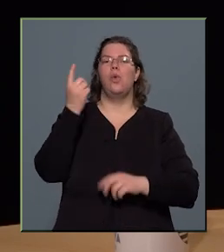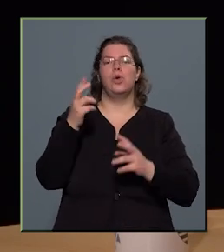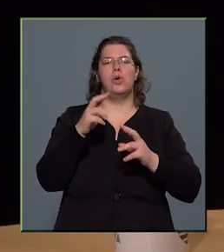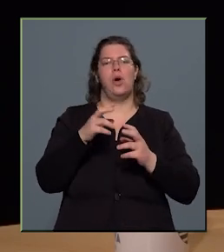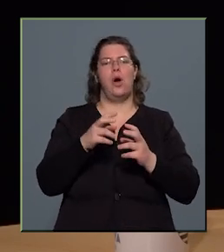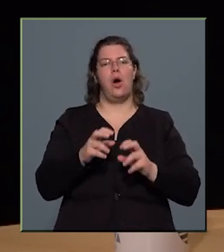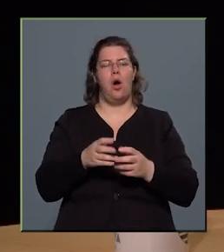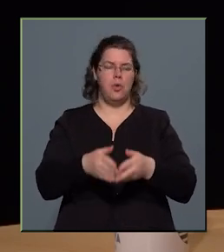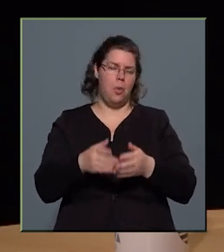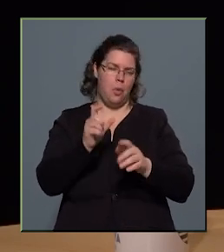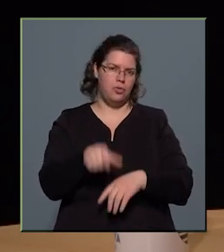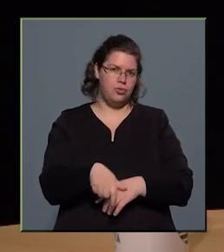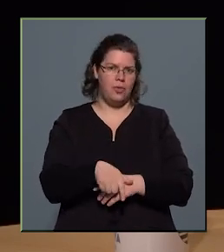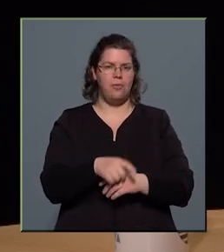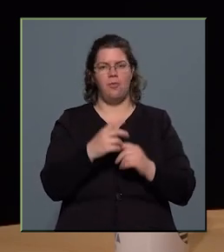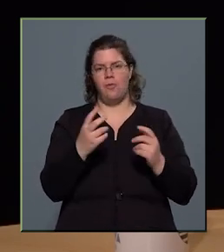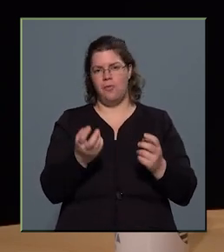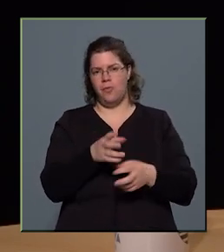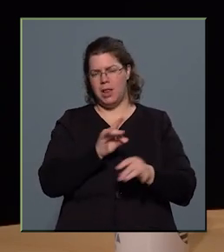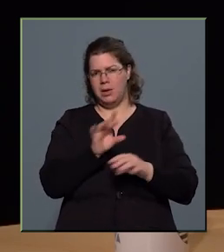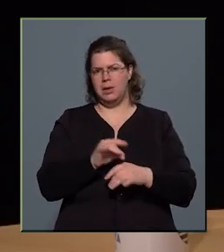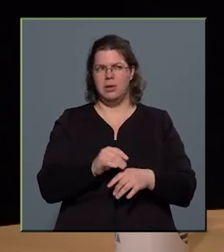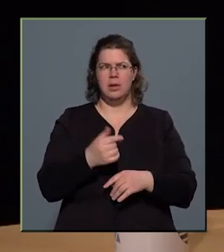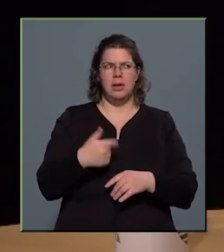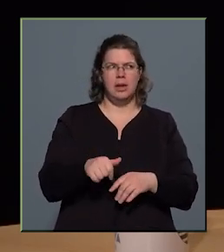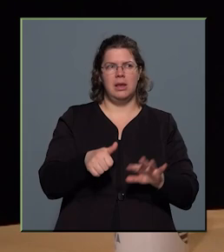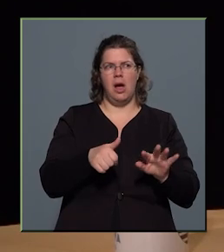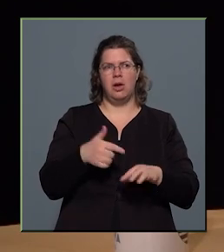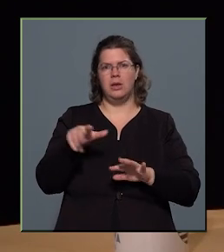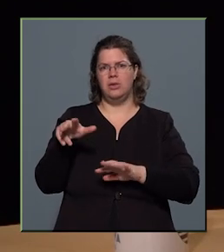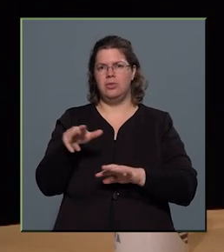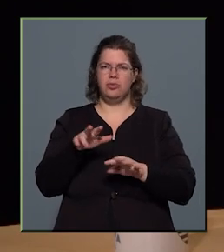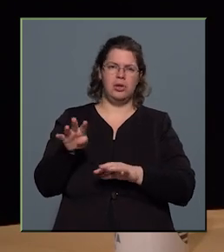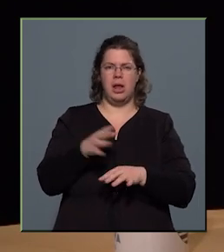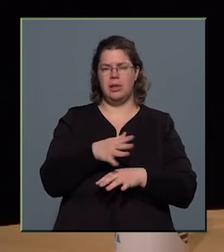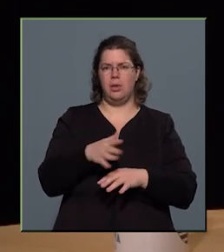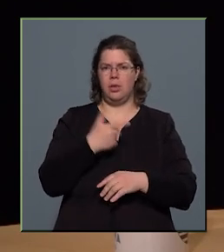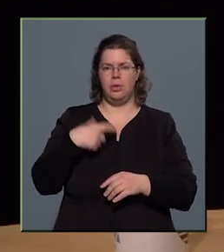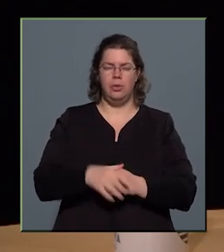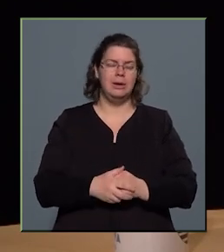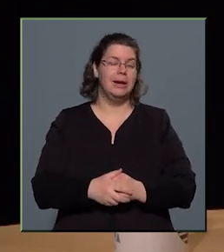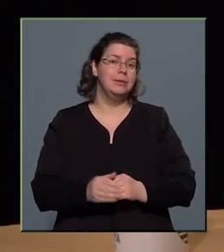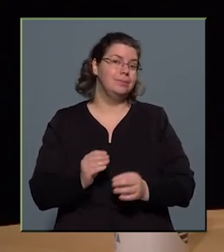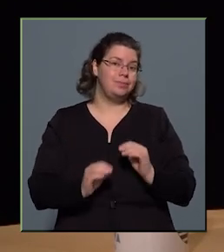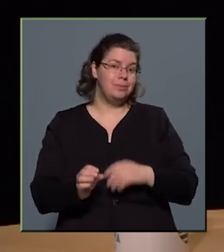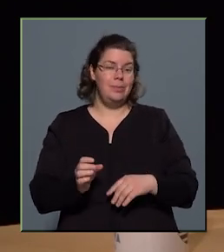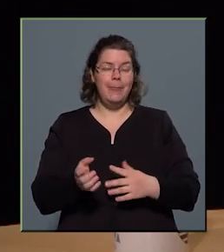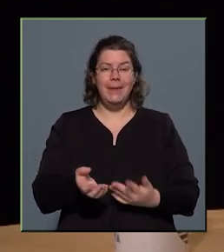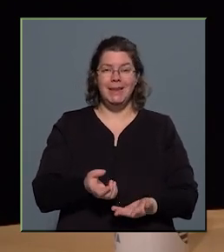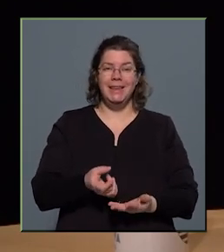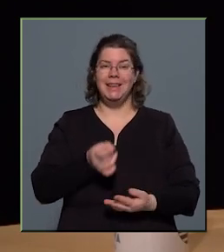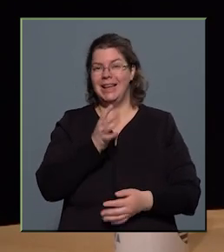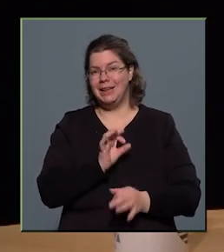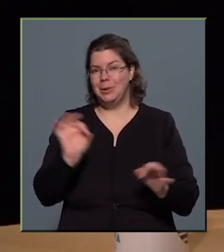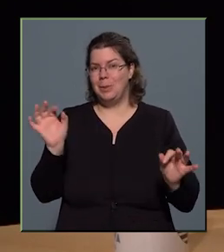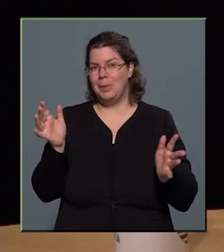2006 és 2008 között volt, 2006 és 2009 között, tehát azért ez legjobb